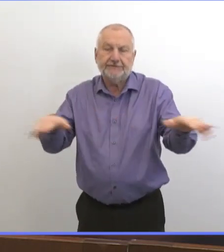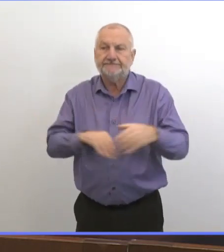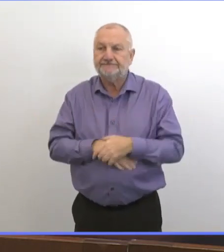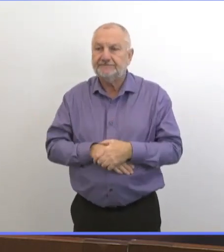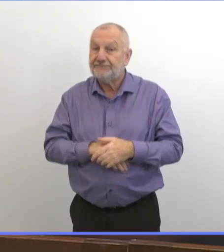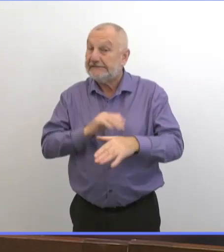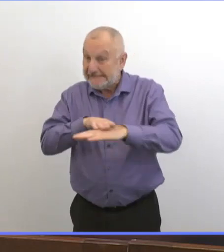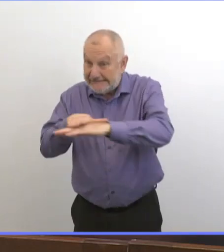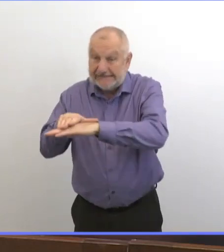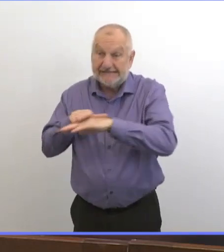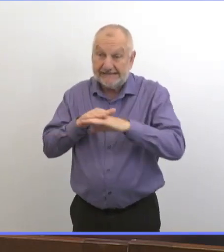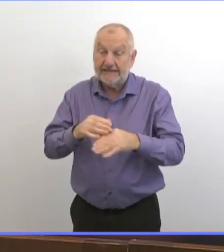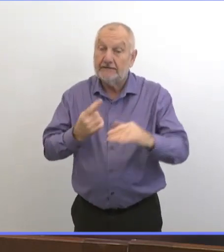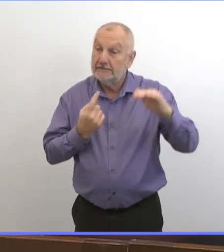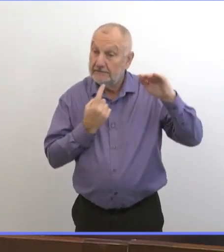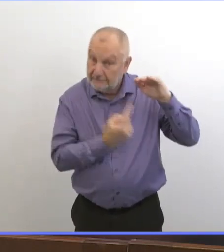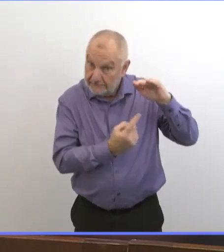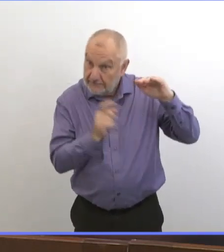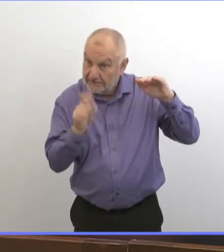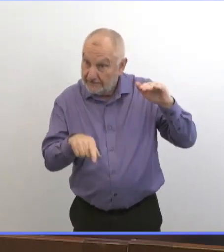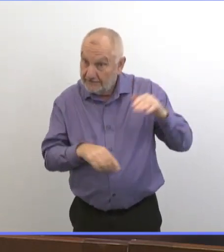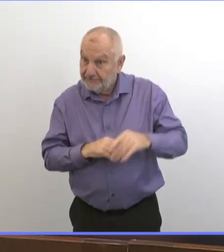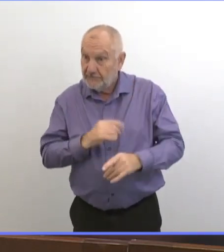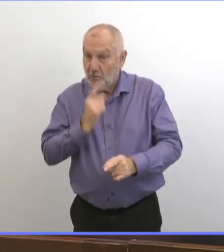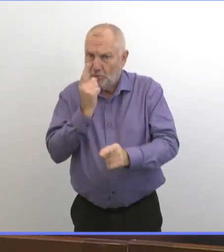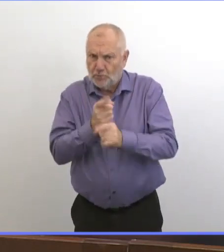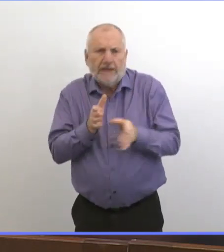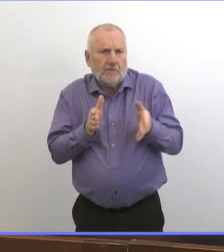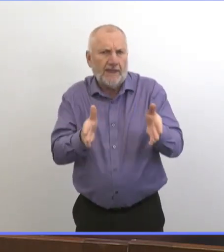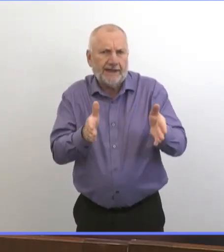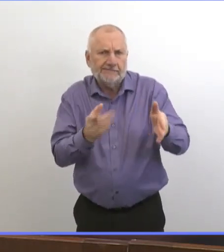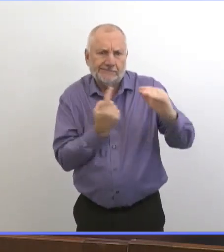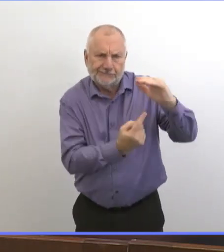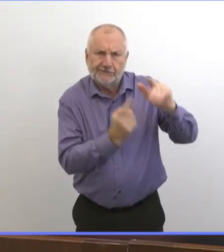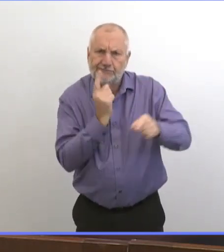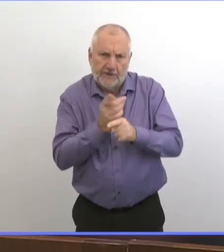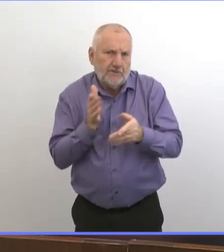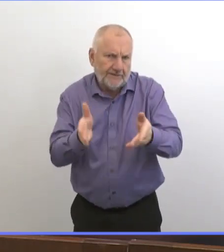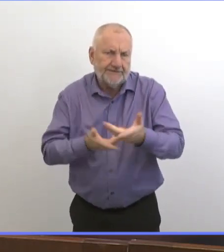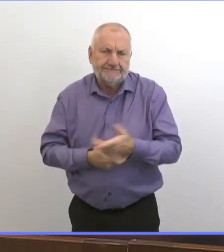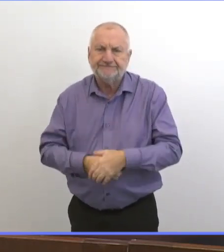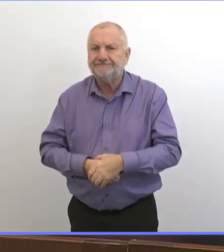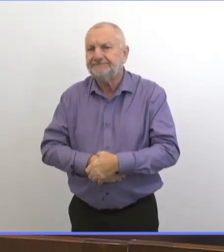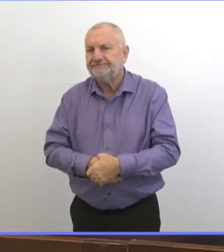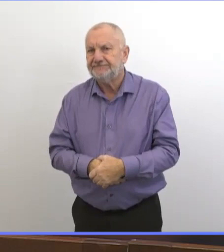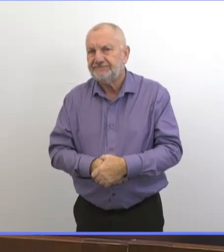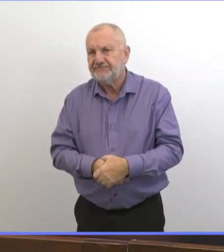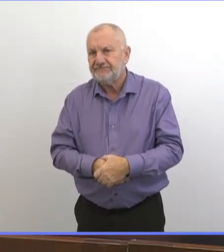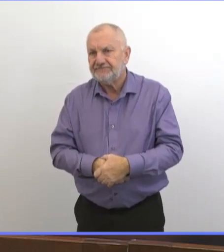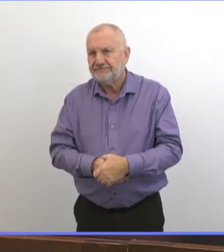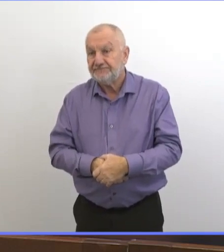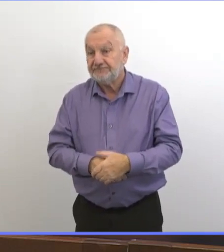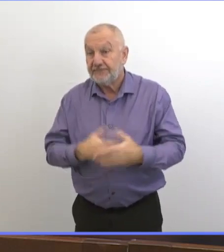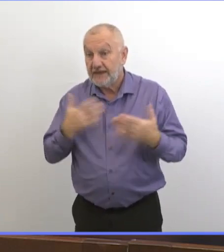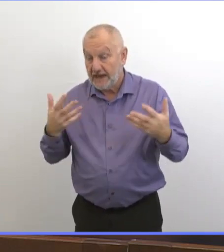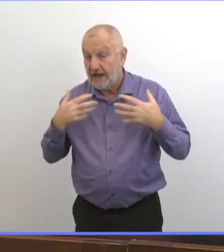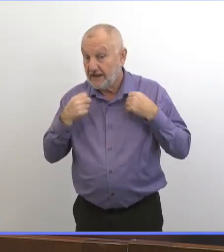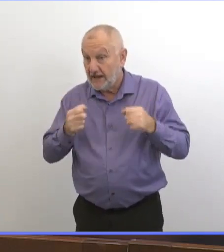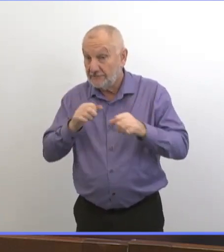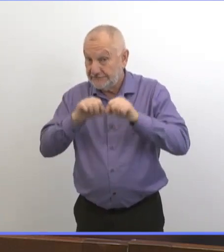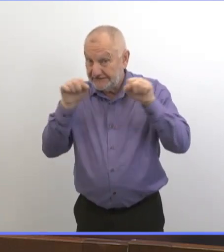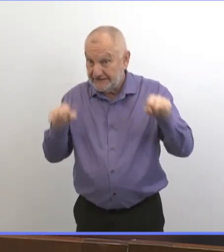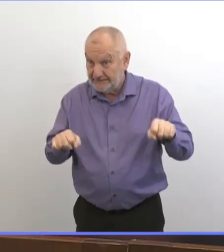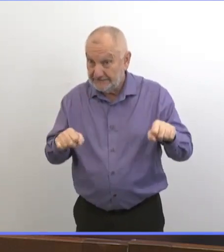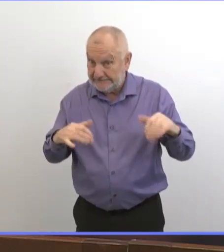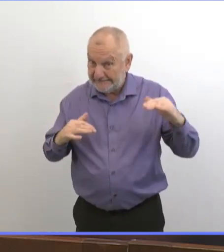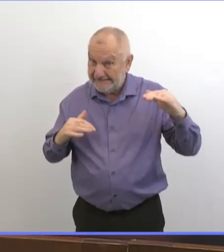Et donc, quand on vous demande de vous auto-isoler, faites-le et faites-le correctement. Le système de santé arrive à